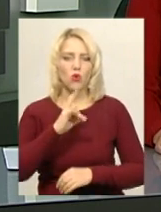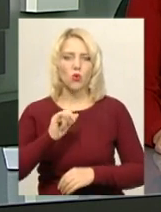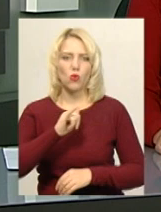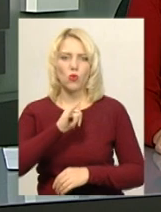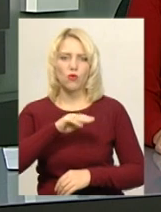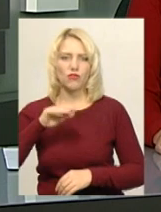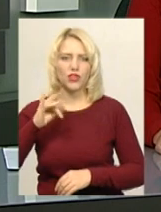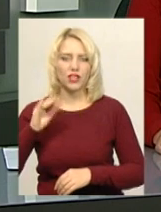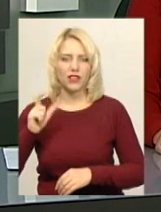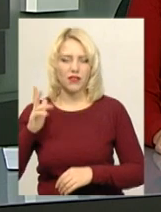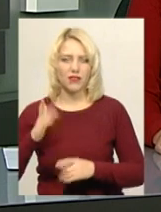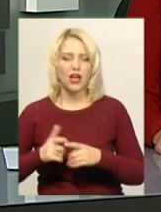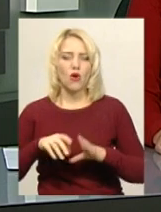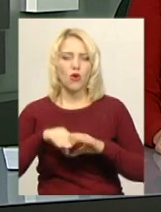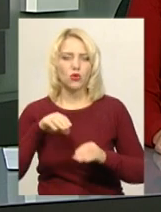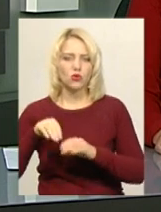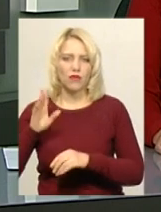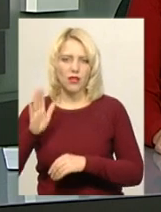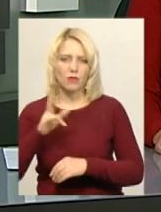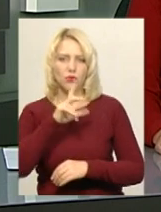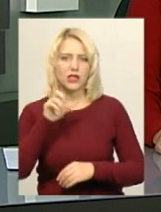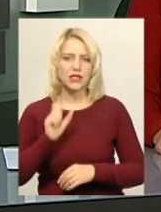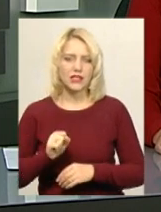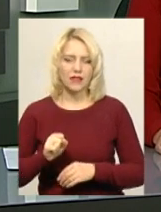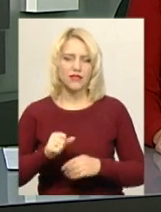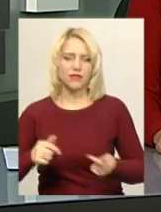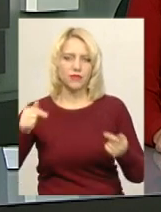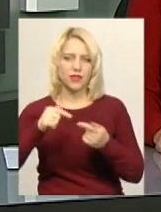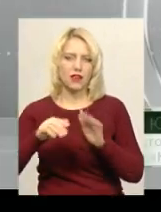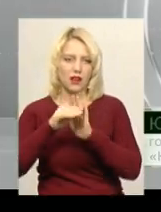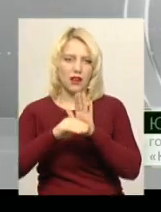його словами, голосування проводять відповідно до графіку 23 грудня.